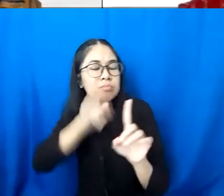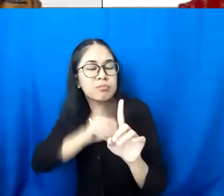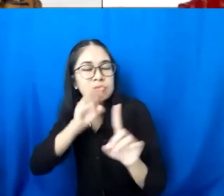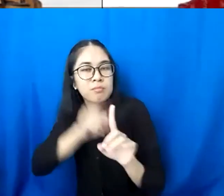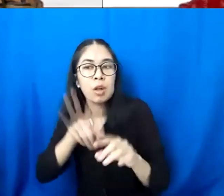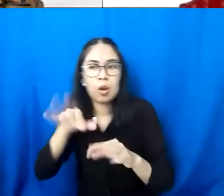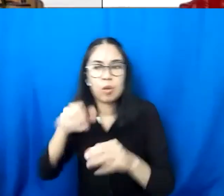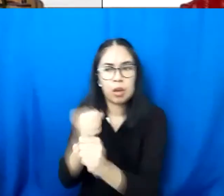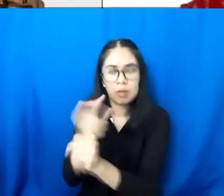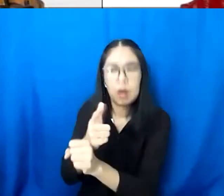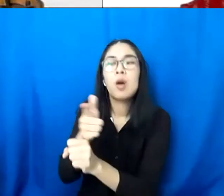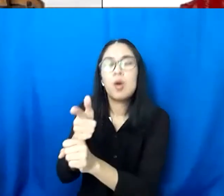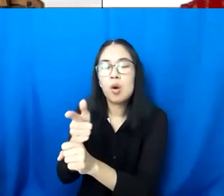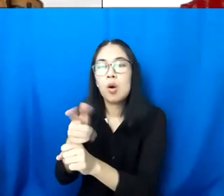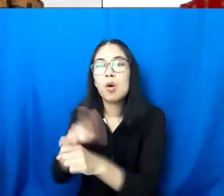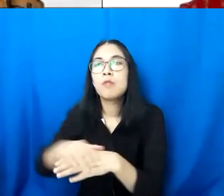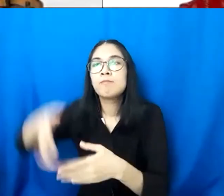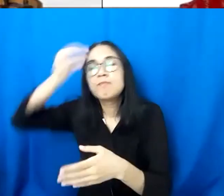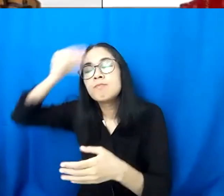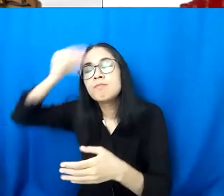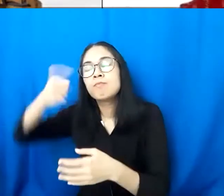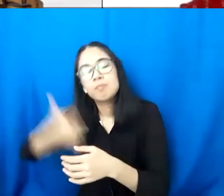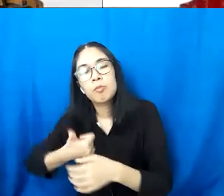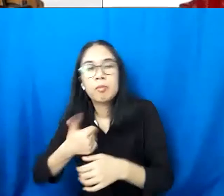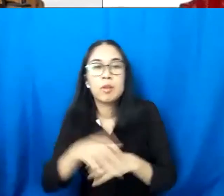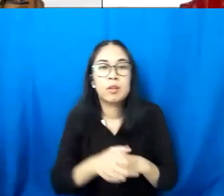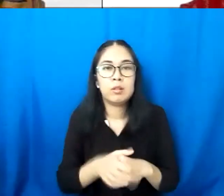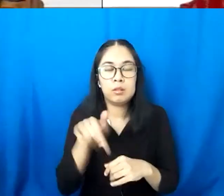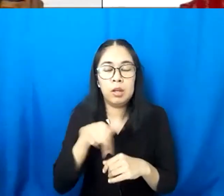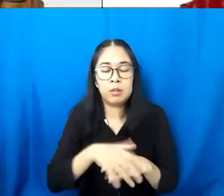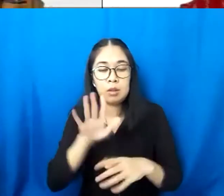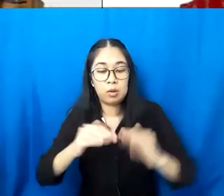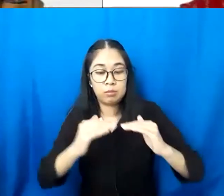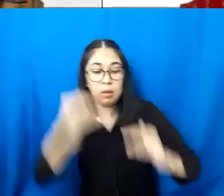mereka dapatkan jadi masalah kita untuk stunting konvergensi sekarang